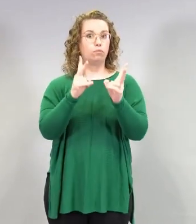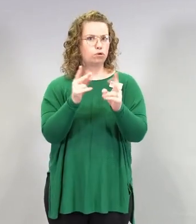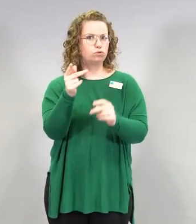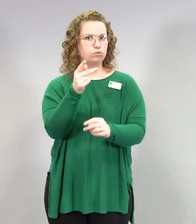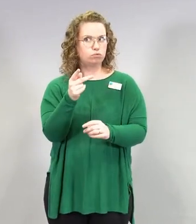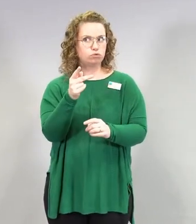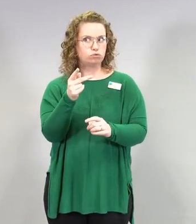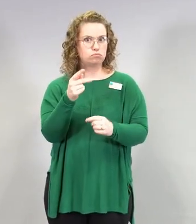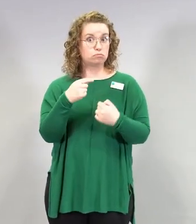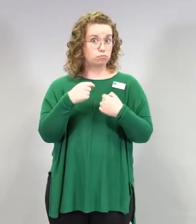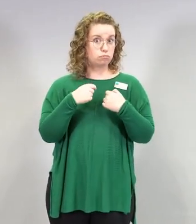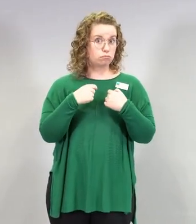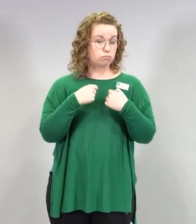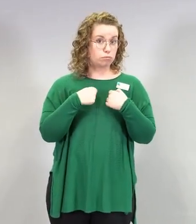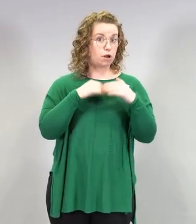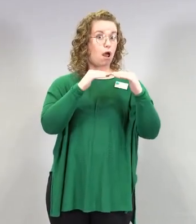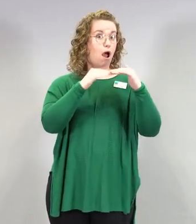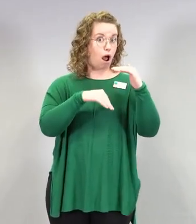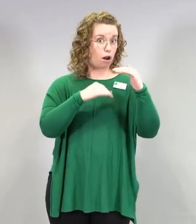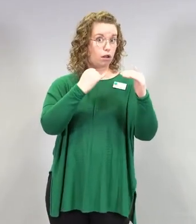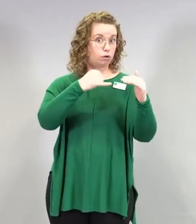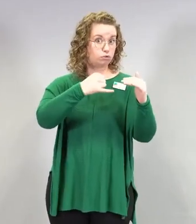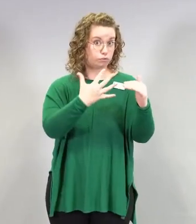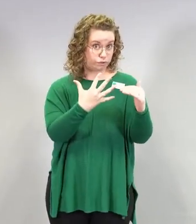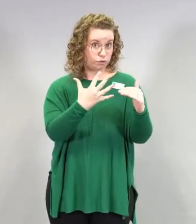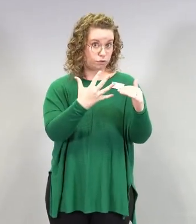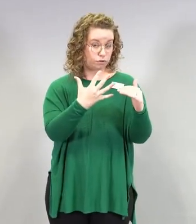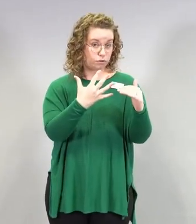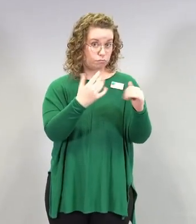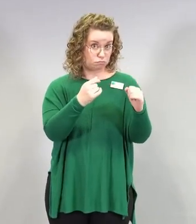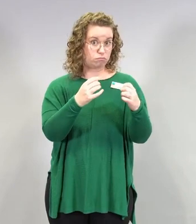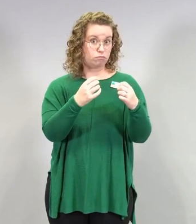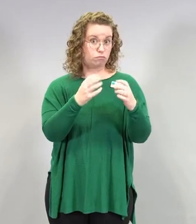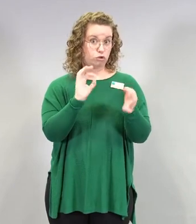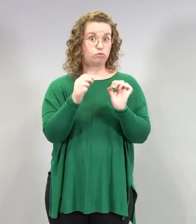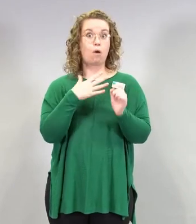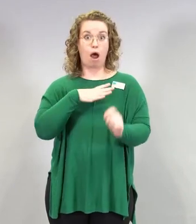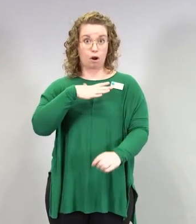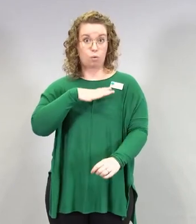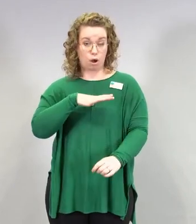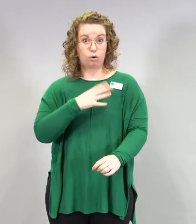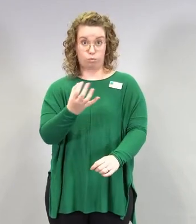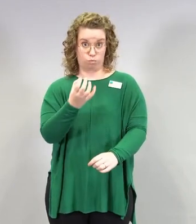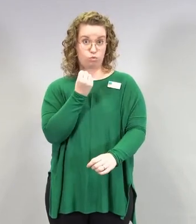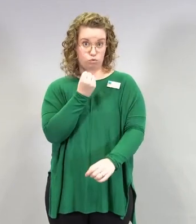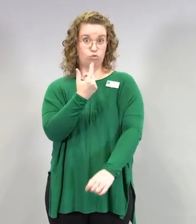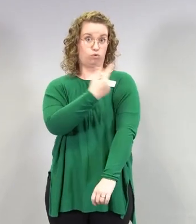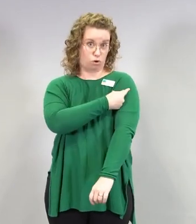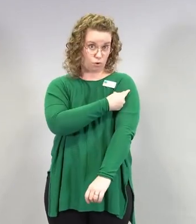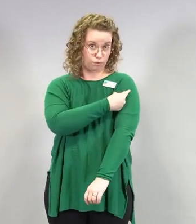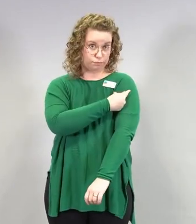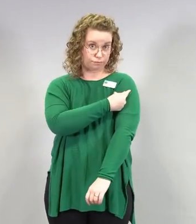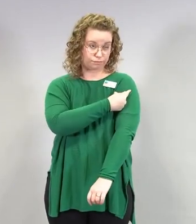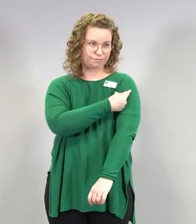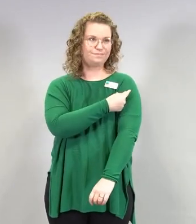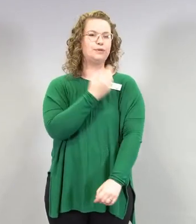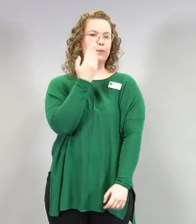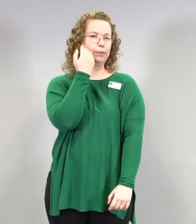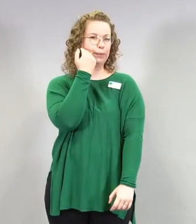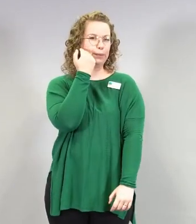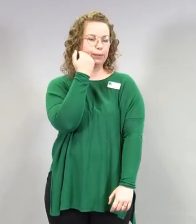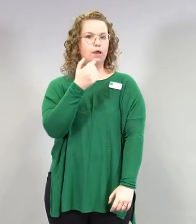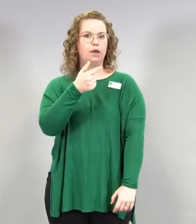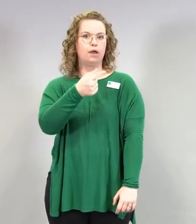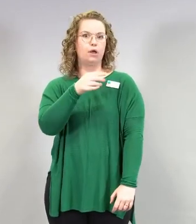halutessani Atsa-Zenecan rokotteen, vaikka olen alle 65-vuotias? Tästä Tuija äsken näytti teille tätä